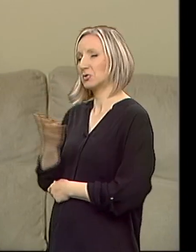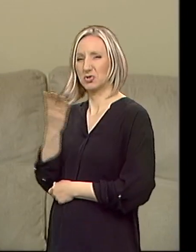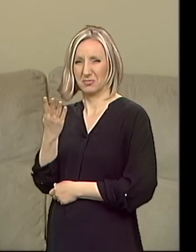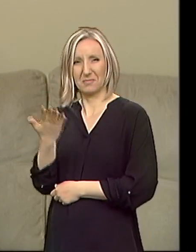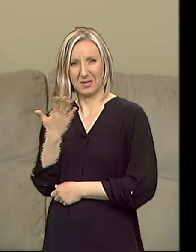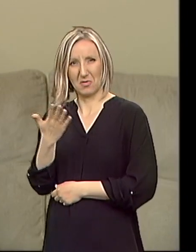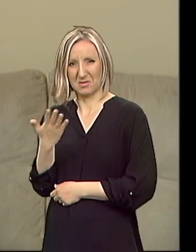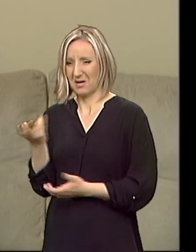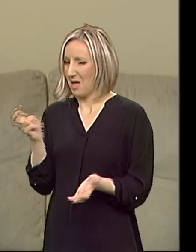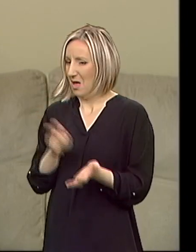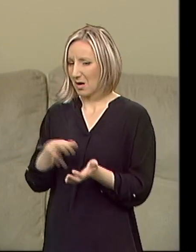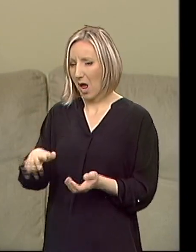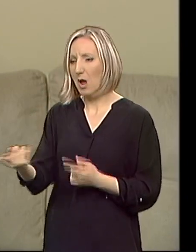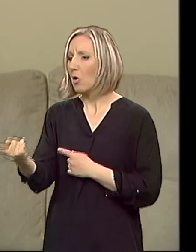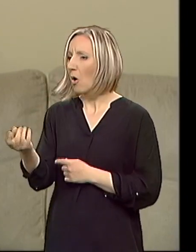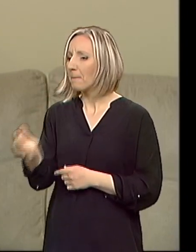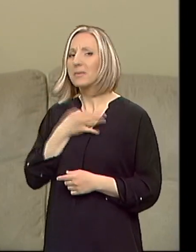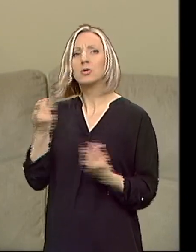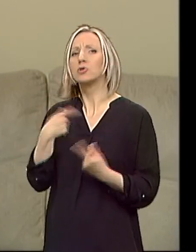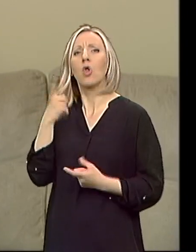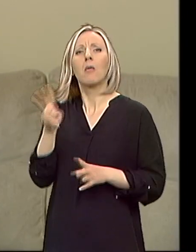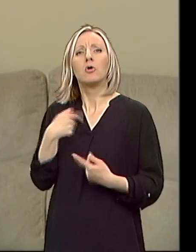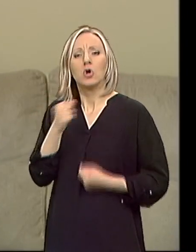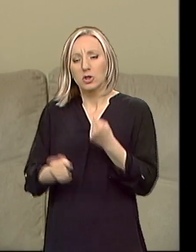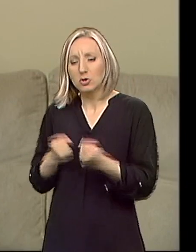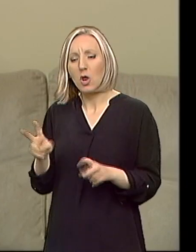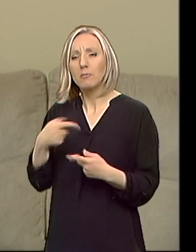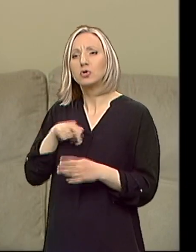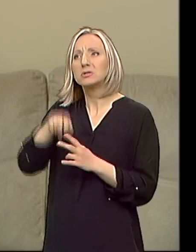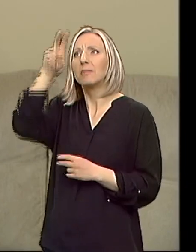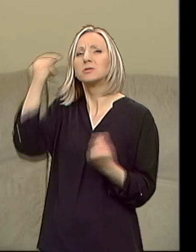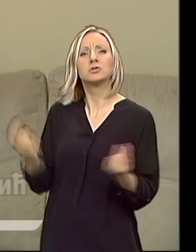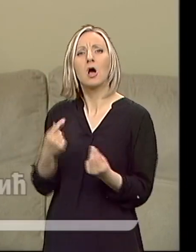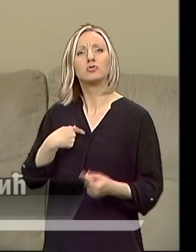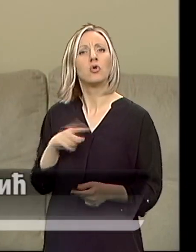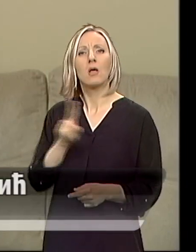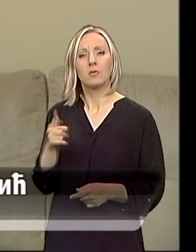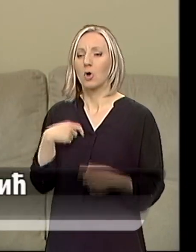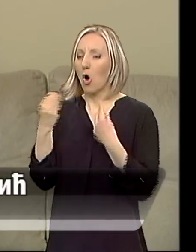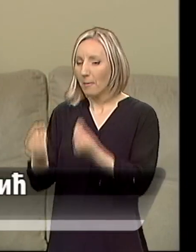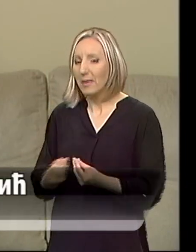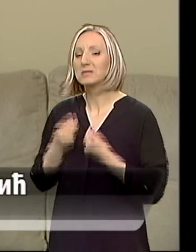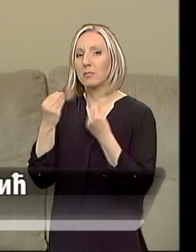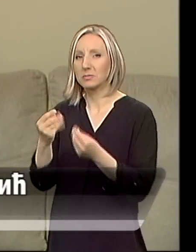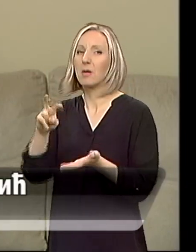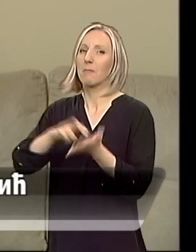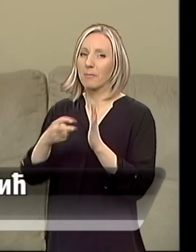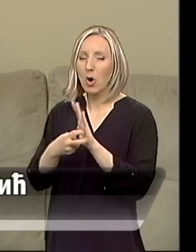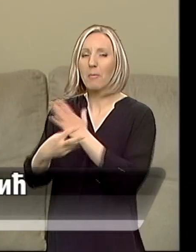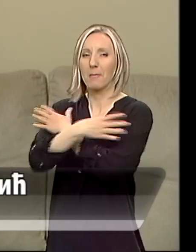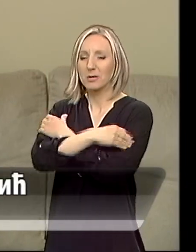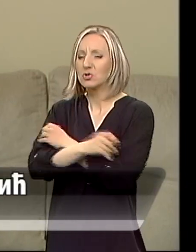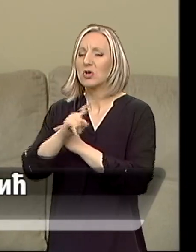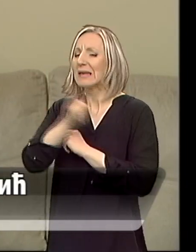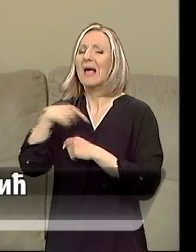je pitao, zašto ja ne mogu da potrčim, zašto ja ne mogu u stepenice da se popnem. Ja sam uvešnjala ovdima problemi sa mišićima, nikada nisam išla u